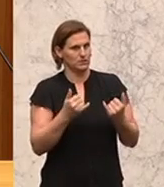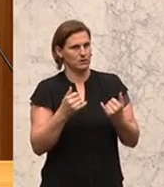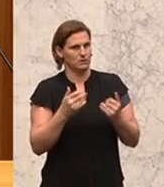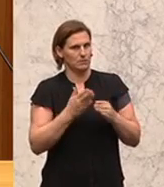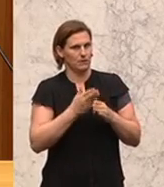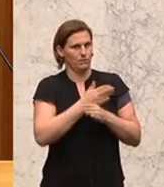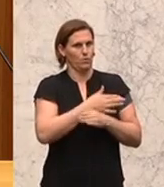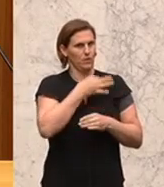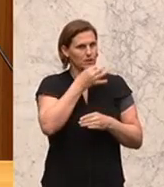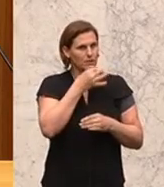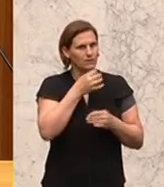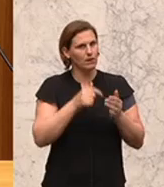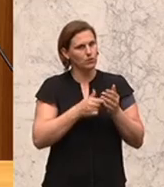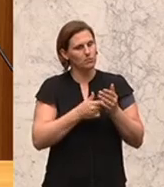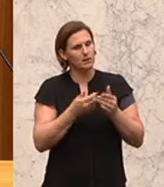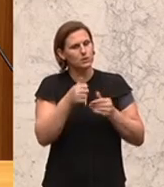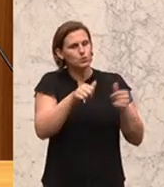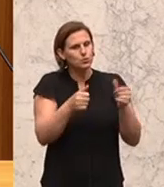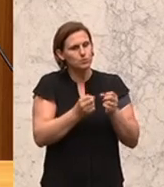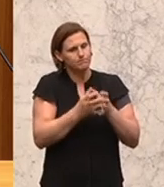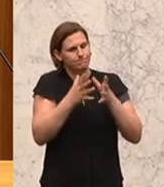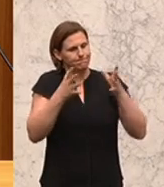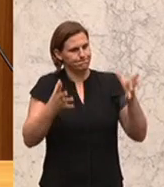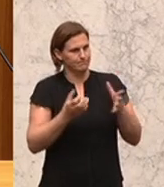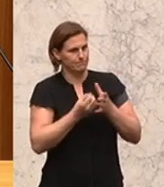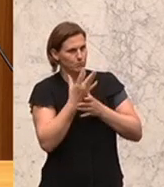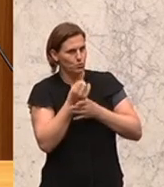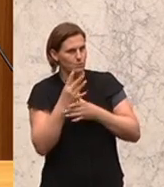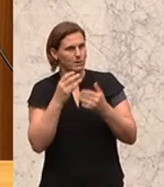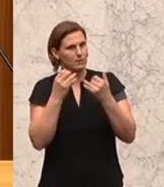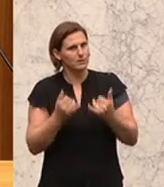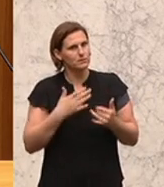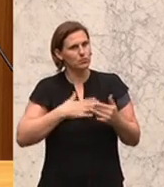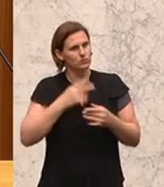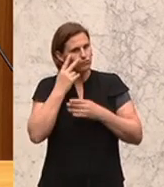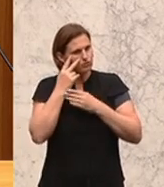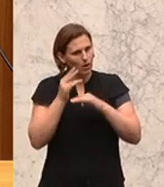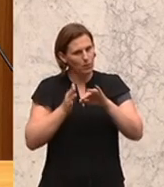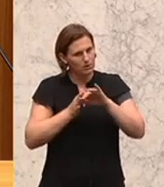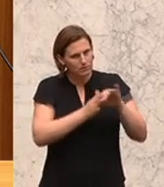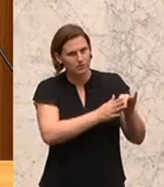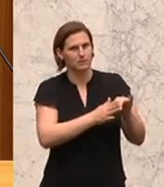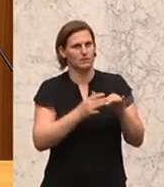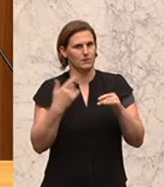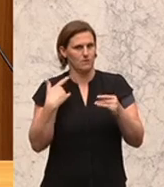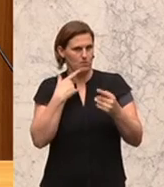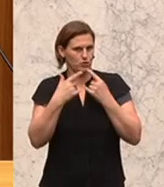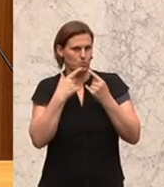Vorredner noch ein bisschen bunter geworden. Ich möchte mich wieder konzentrieren auf das, was wir eigentlich besprochen haben.